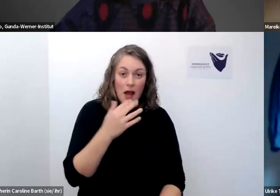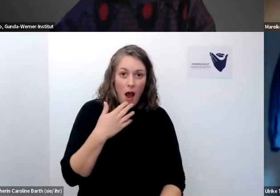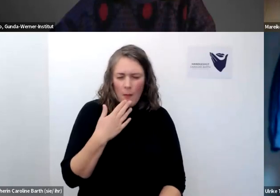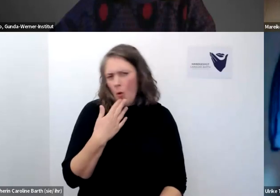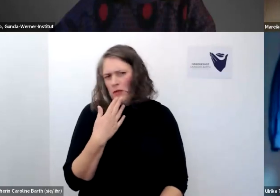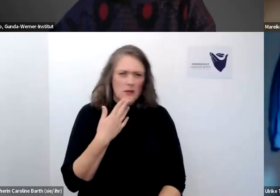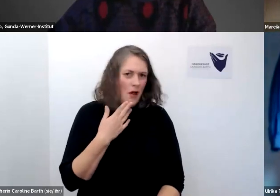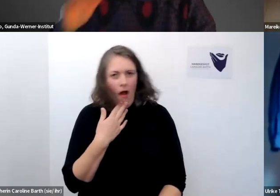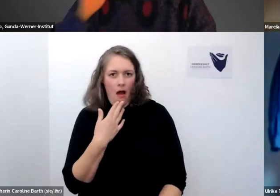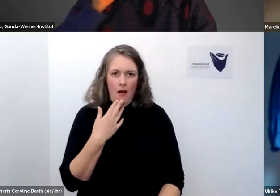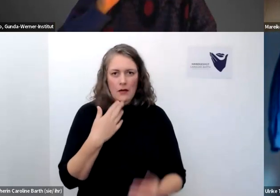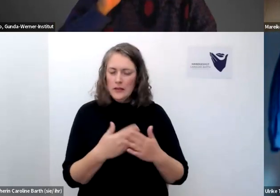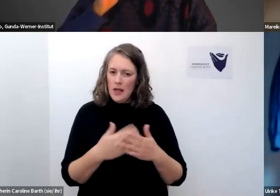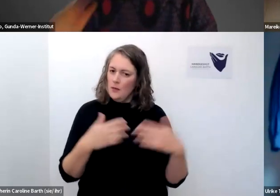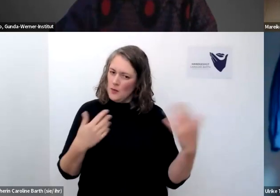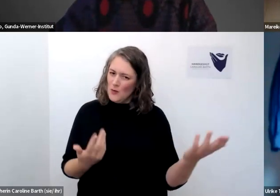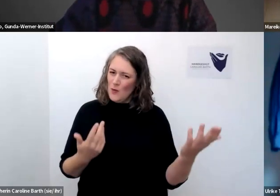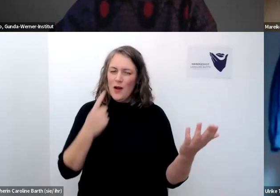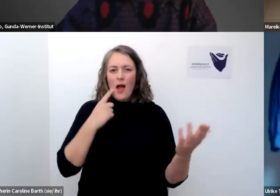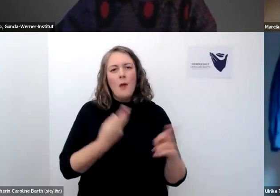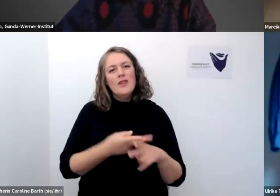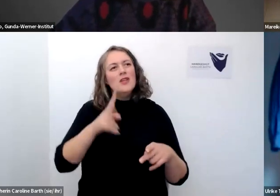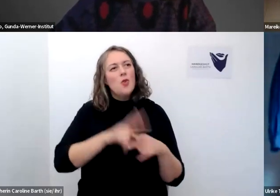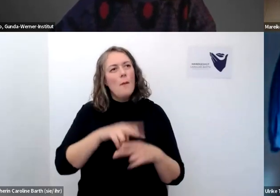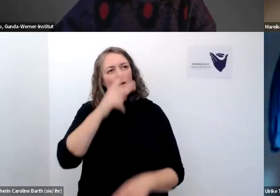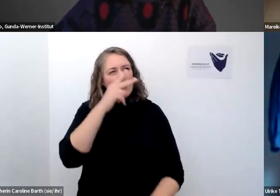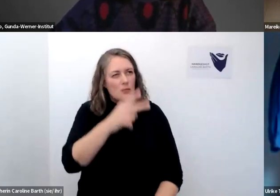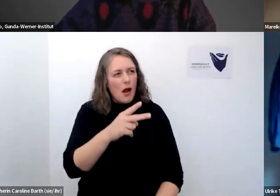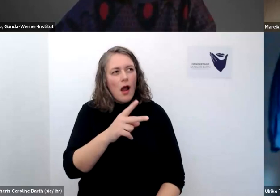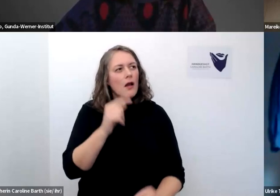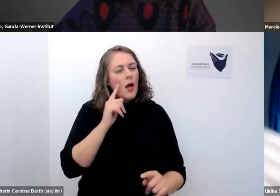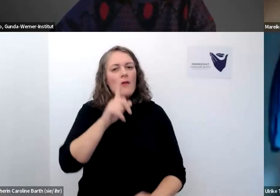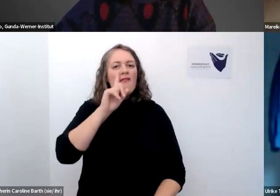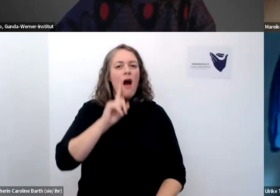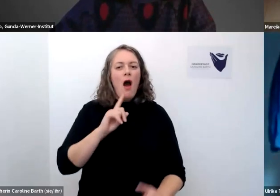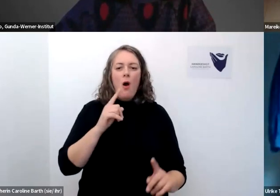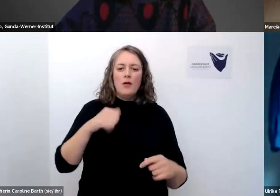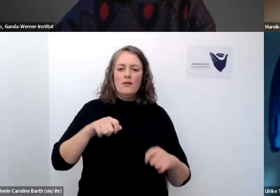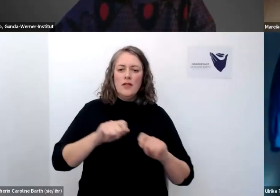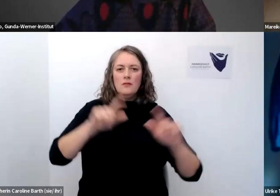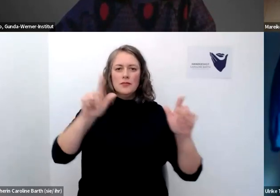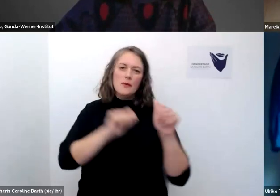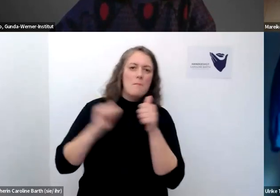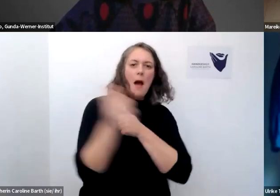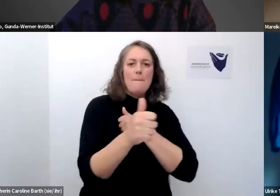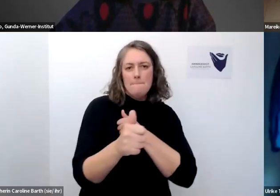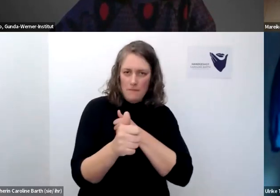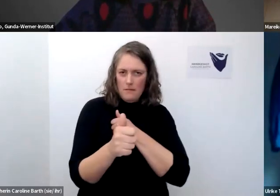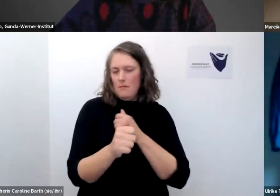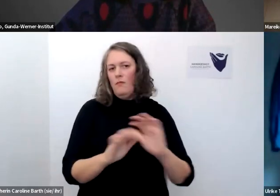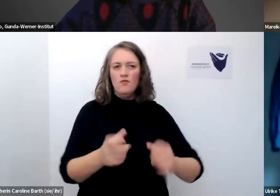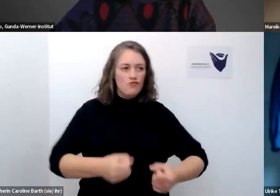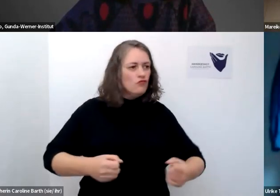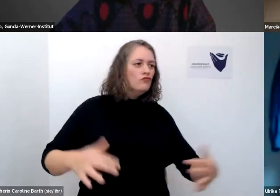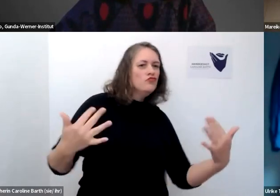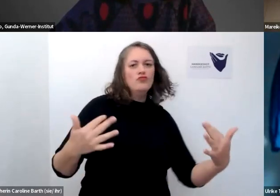mit dadurch möglich dass wir die doppelte unsichtbarkeit haben einmal sind diese frauen stehen die nicht so vorne dran ja also auch